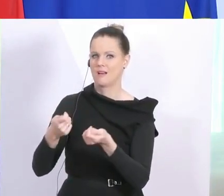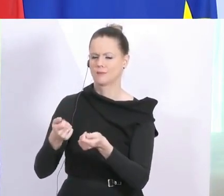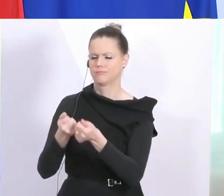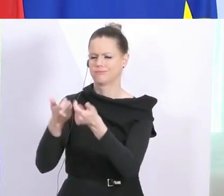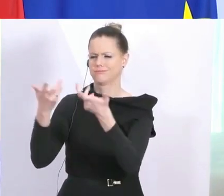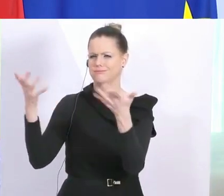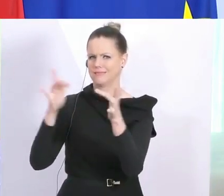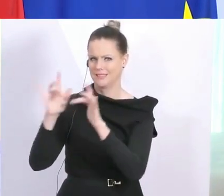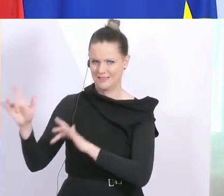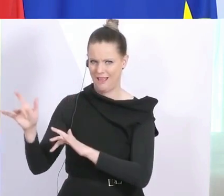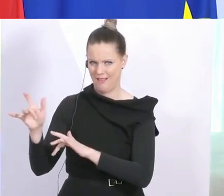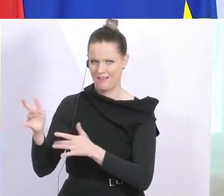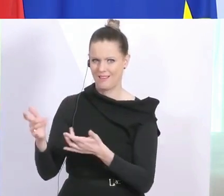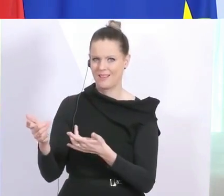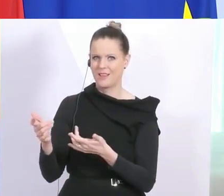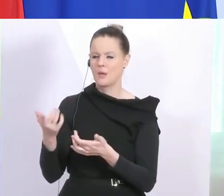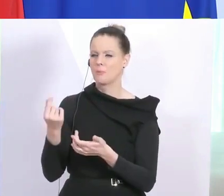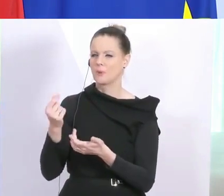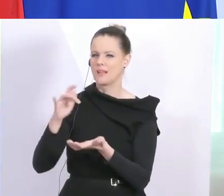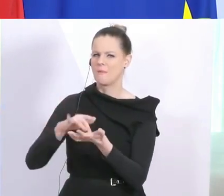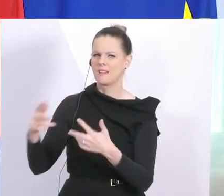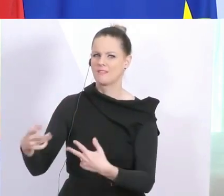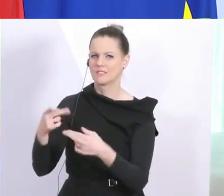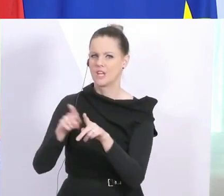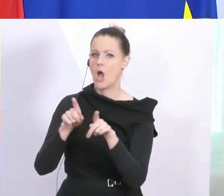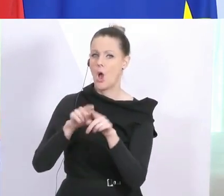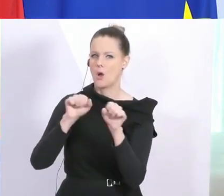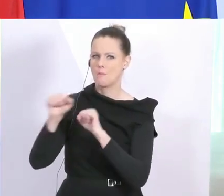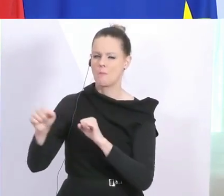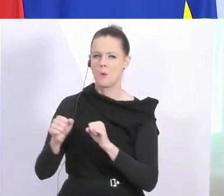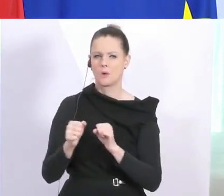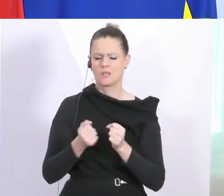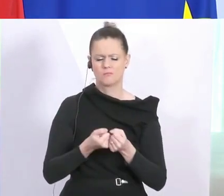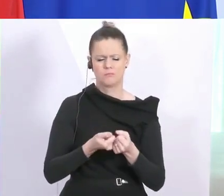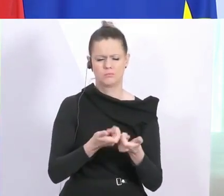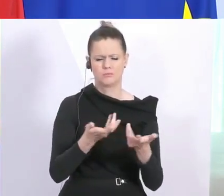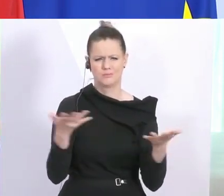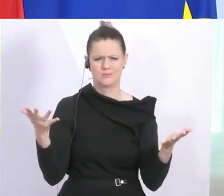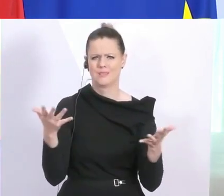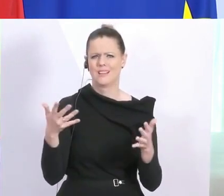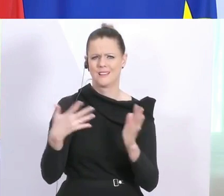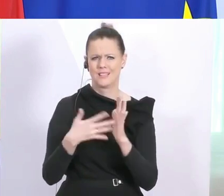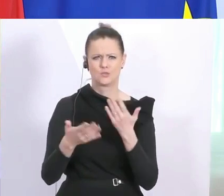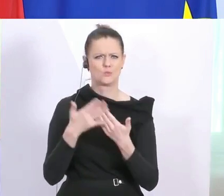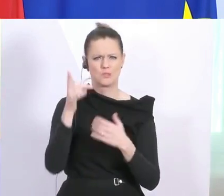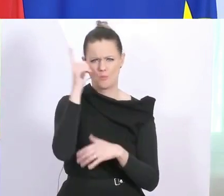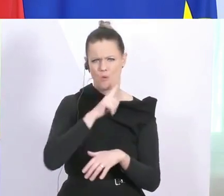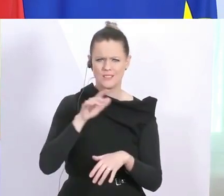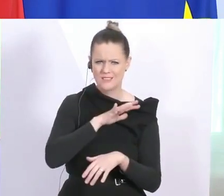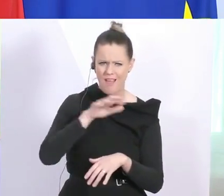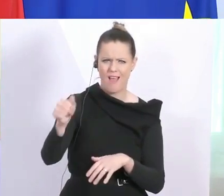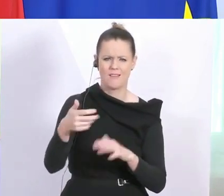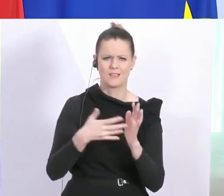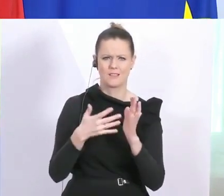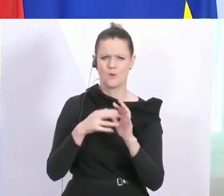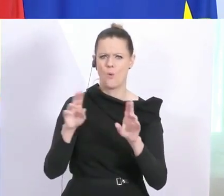es mittelfristig auch möglich sein, sehr breitflächig zu testen, die ganze Polizei zu testen, ein kleineres